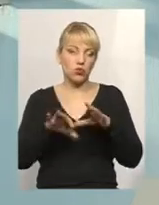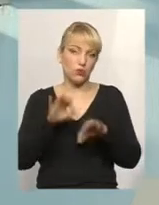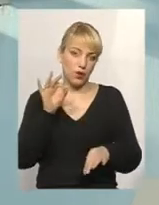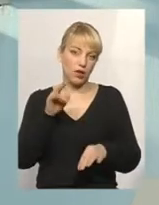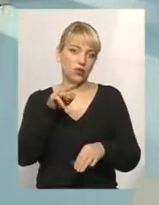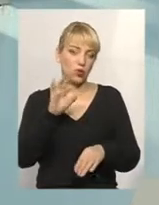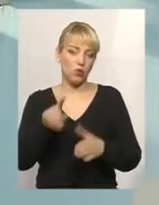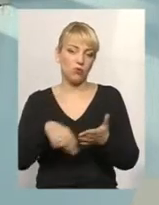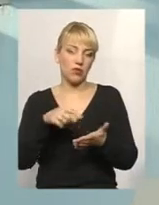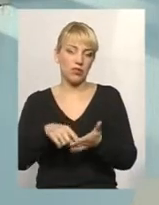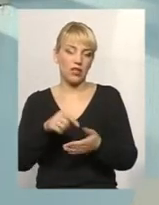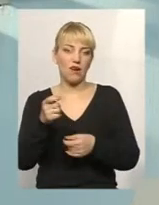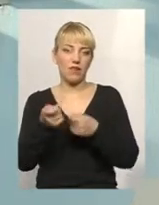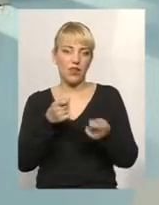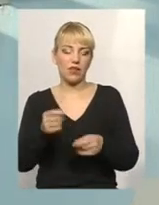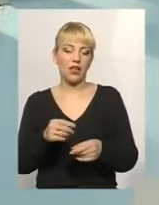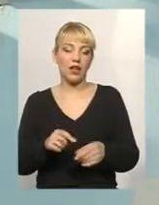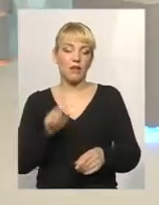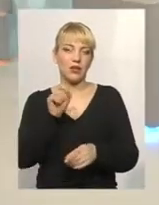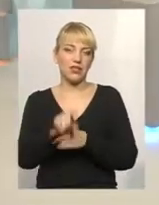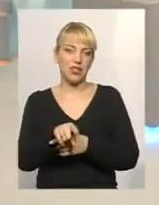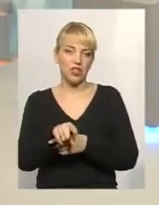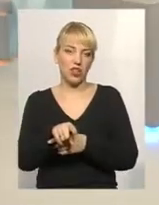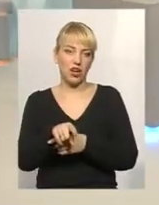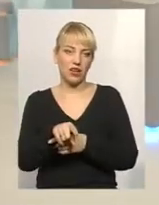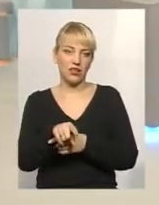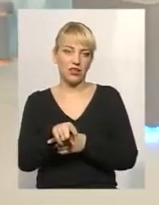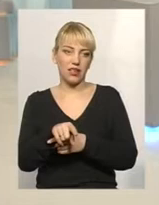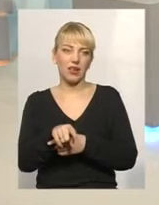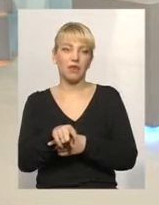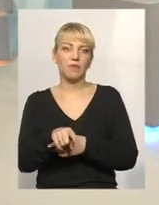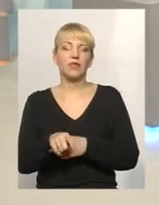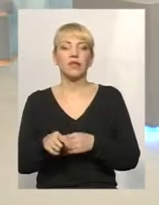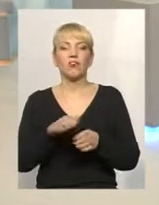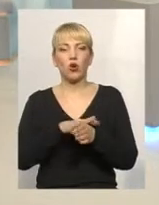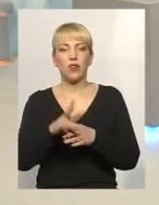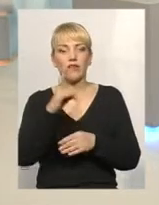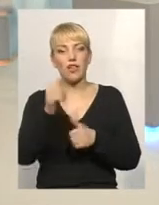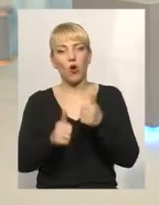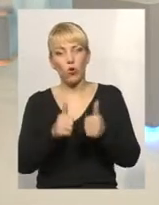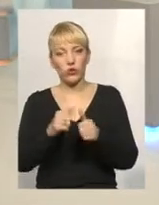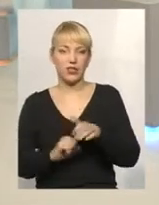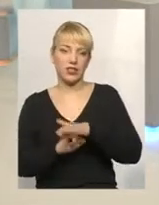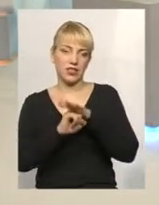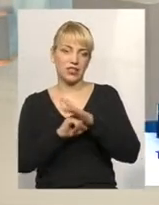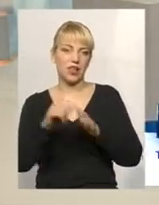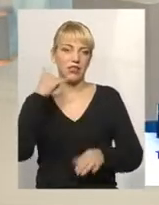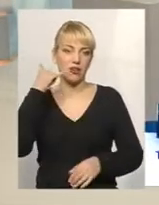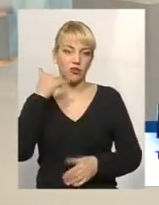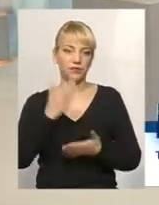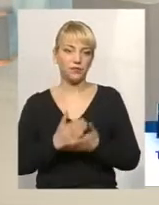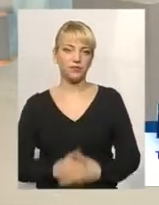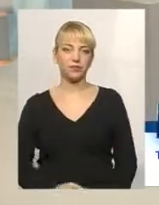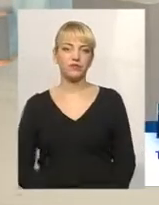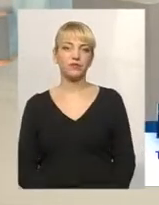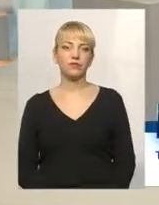міська рада призначає виконавця і надавача пост. На конкурсних засадах. Знову ж на конкурсних засадах. У нас є наступний дзвінок. Слухаємо вас. Говоріть, будь ласка.